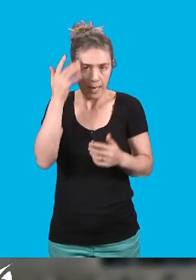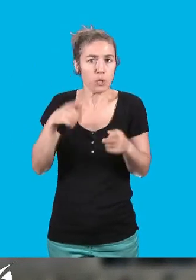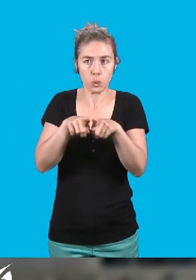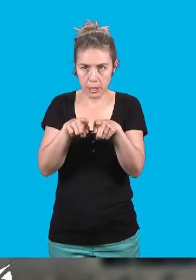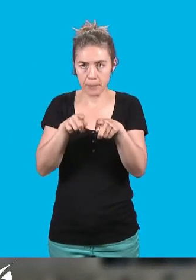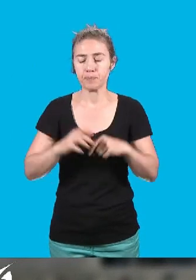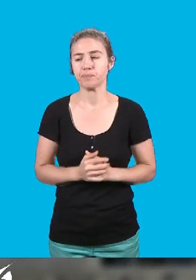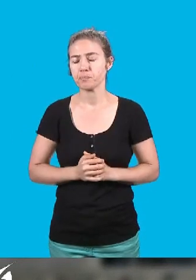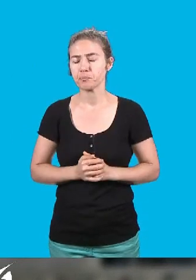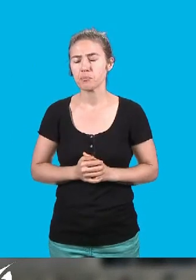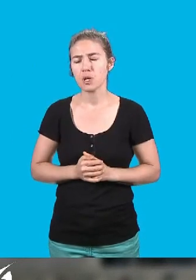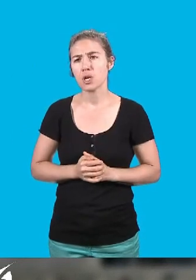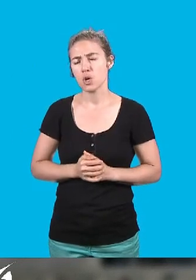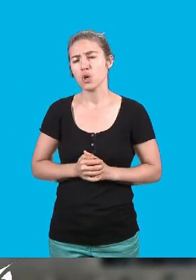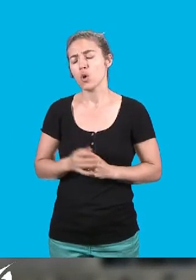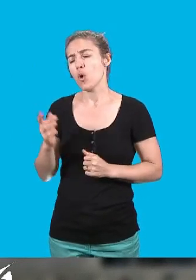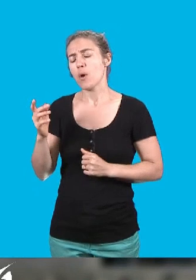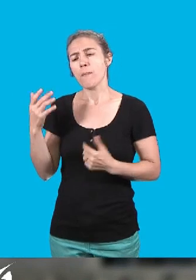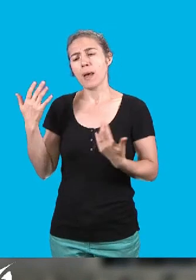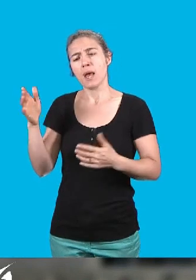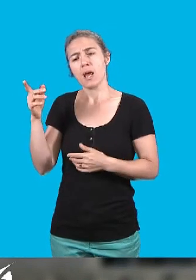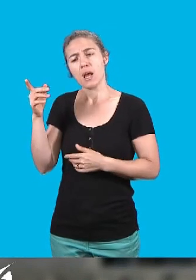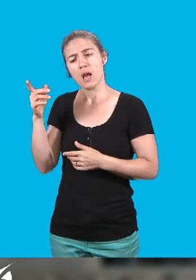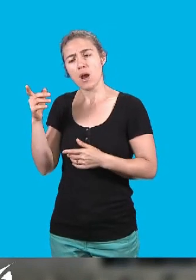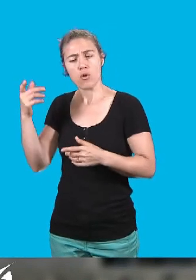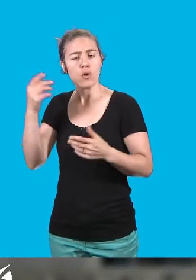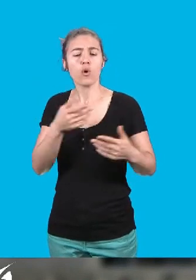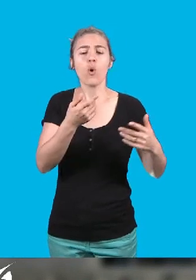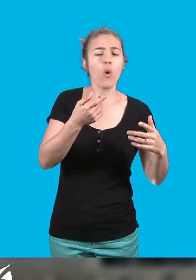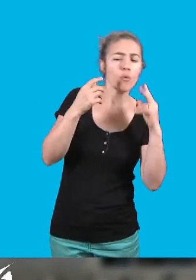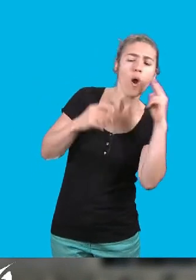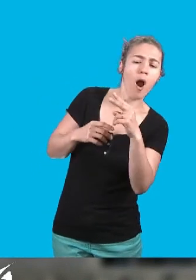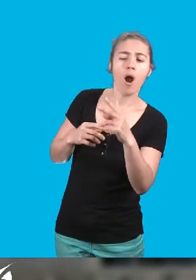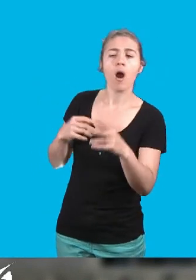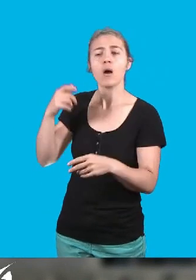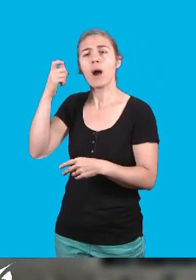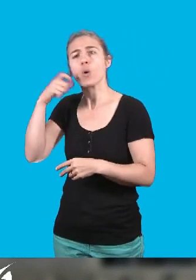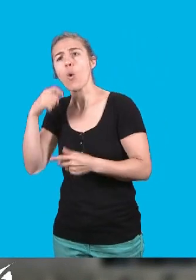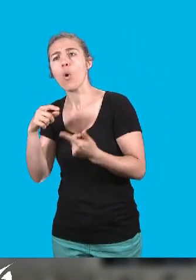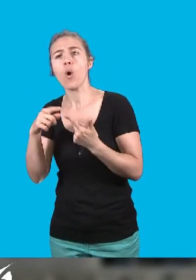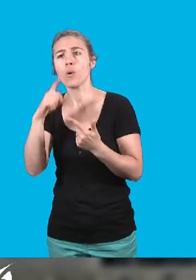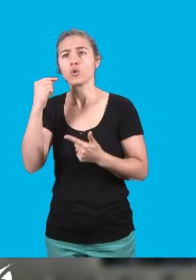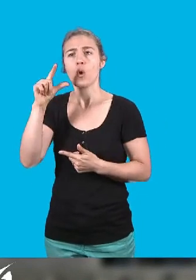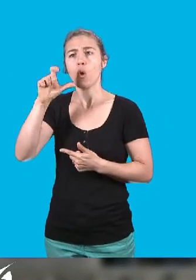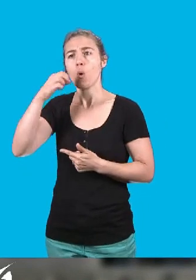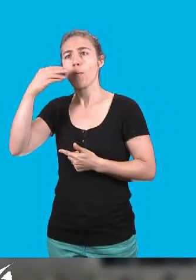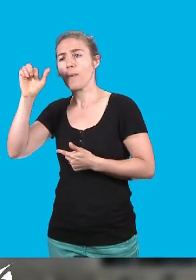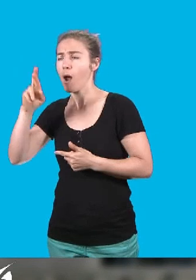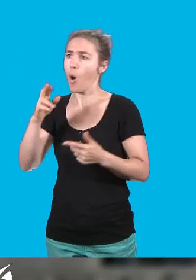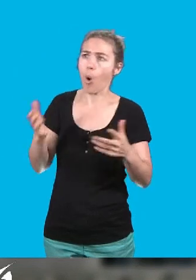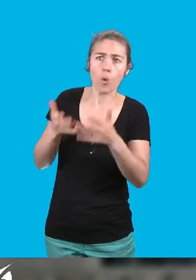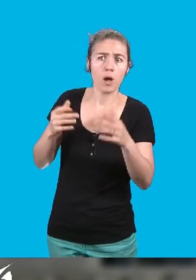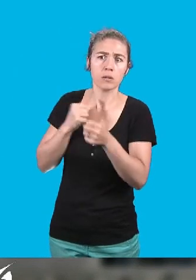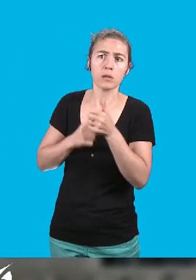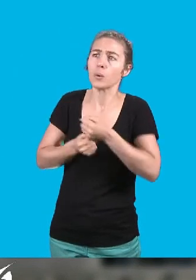derniers ont toujours soutenu les orientations libérales d'Emmanuel Macron et de Bruno Le Maire avec les résultats économiques et les